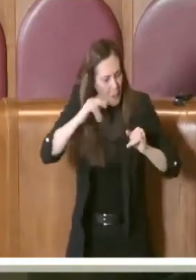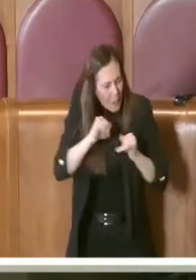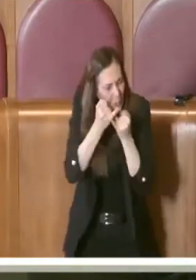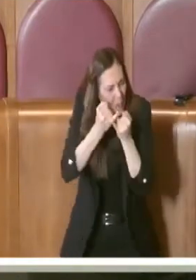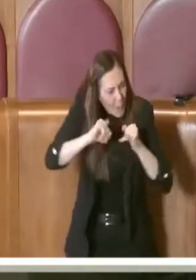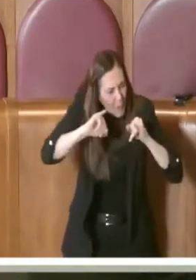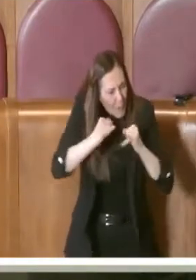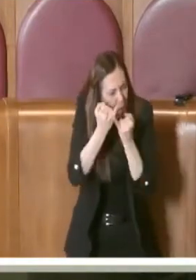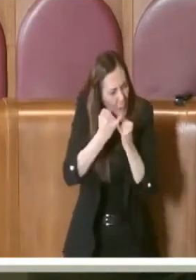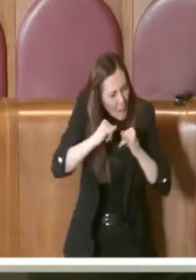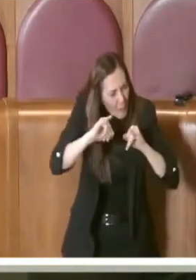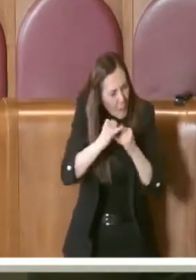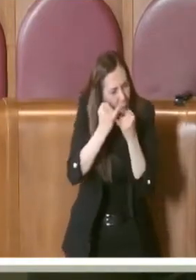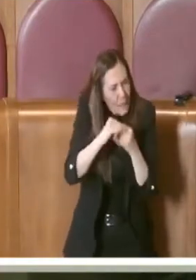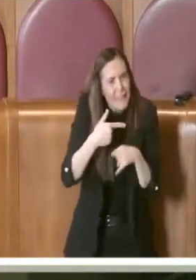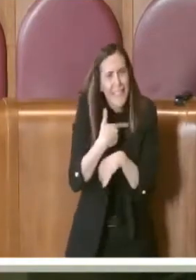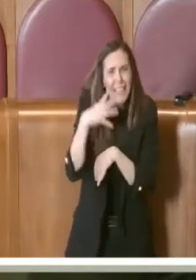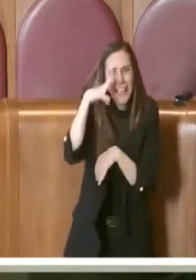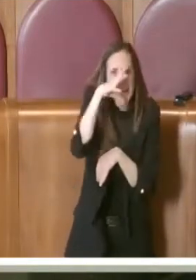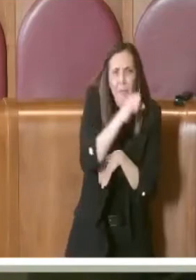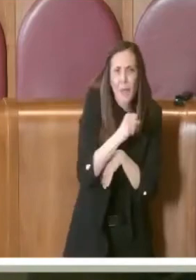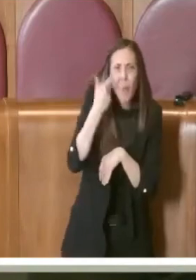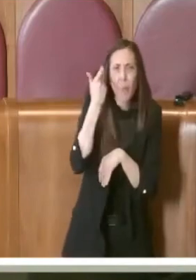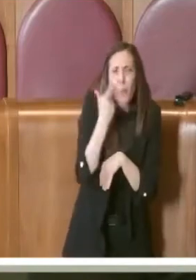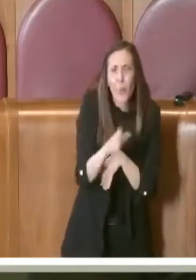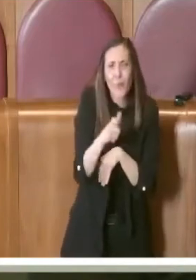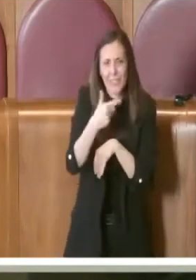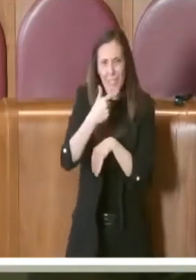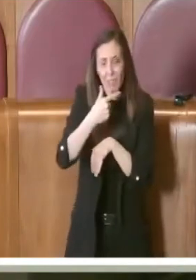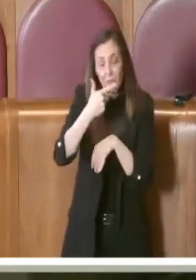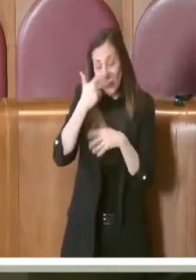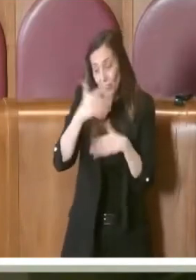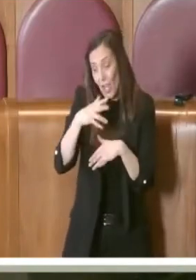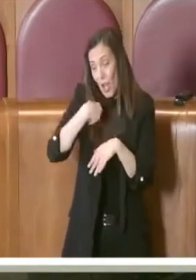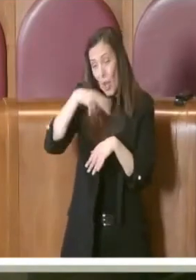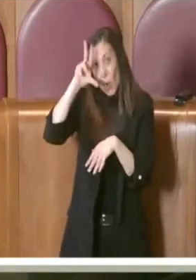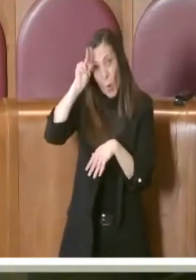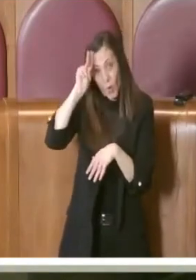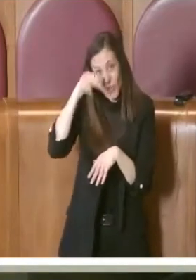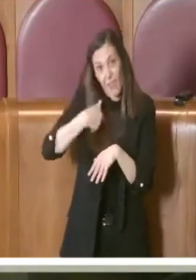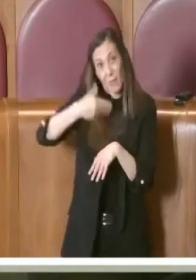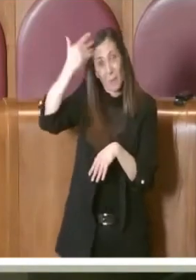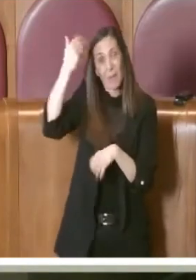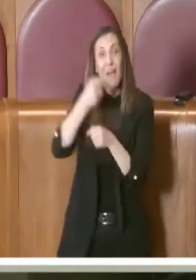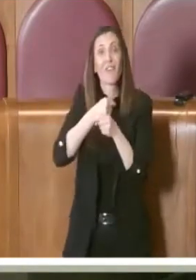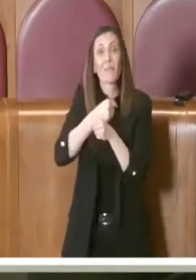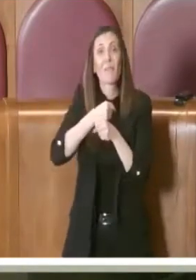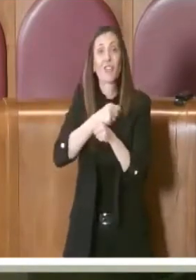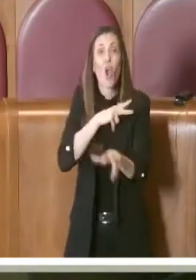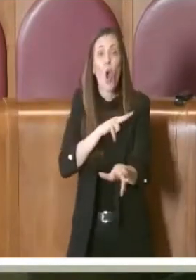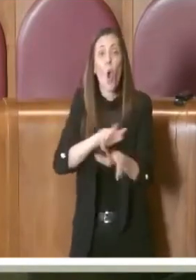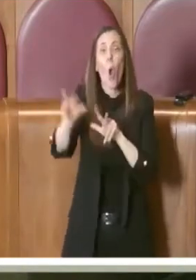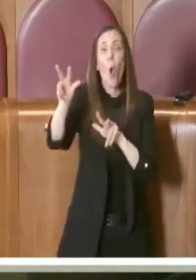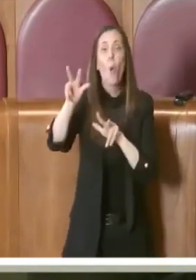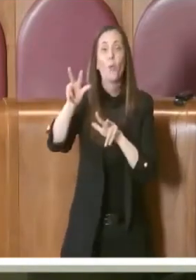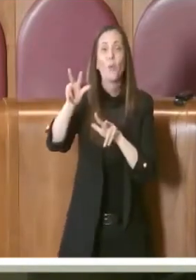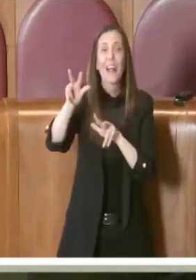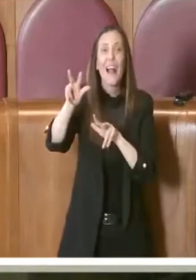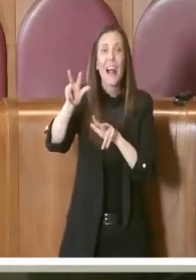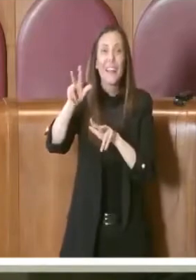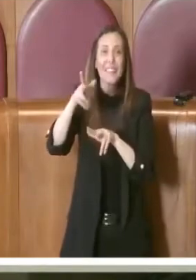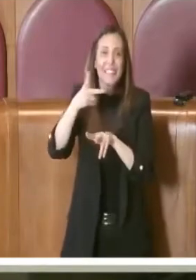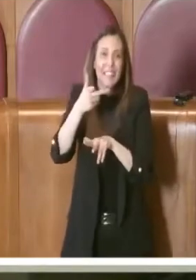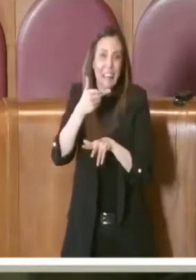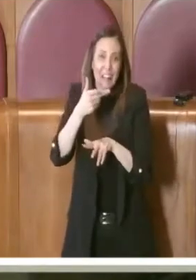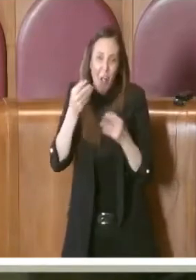tutti conoscevamo quelle che prima erano le farmacie comunali, le magari classificavamo da comuni e